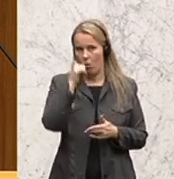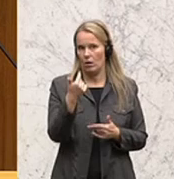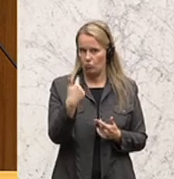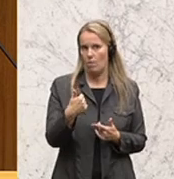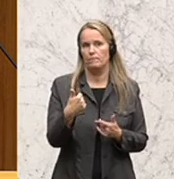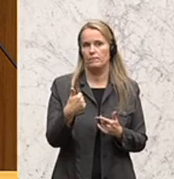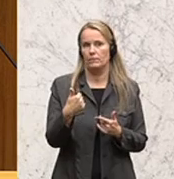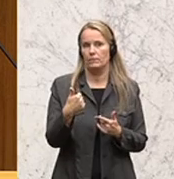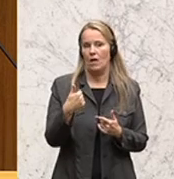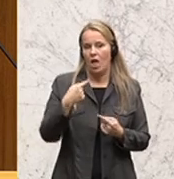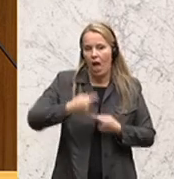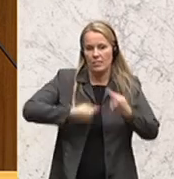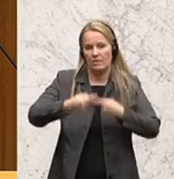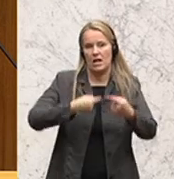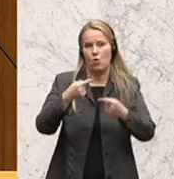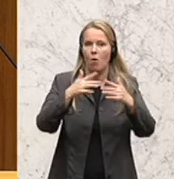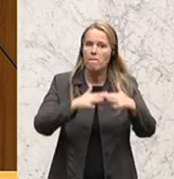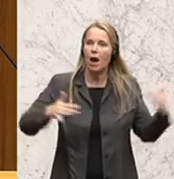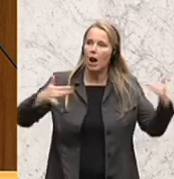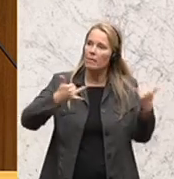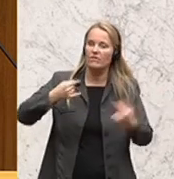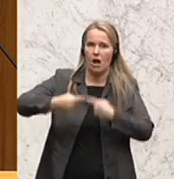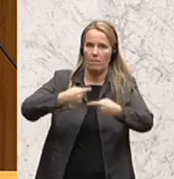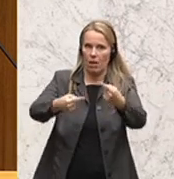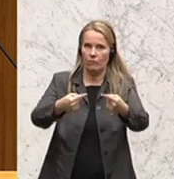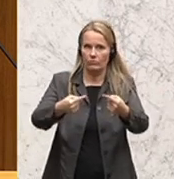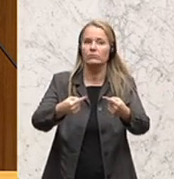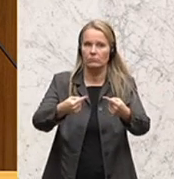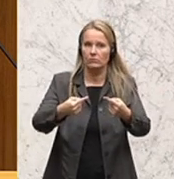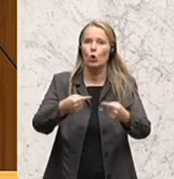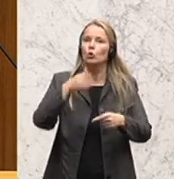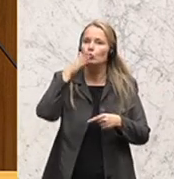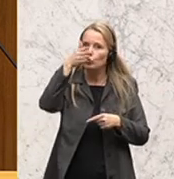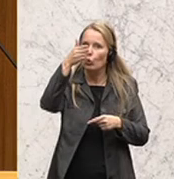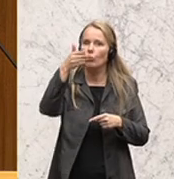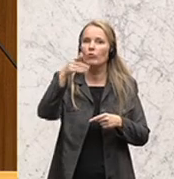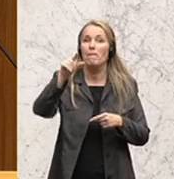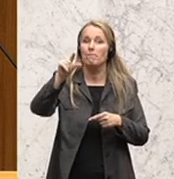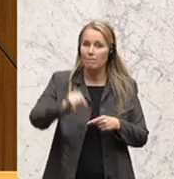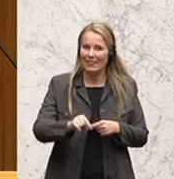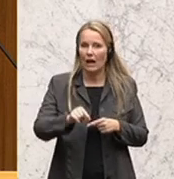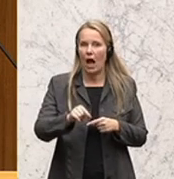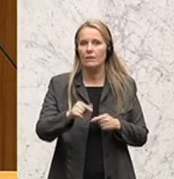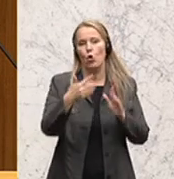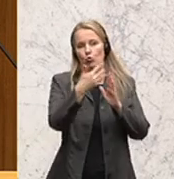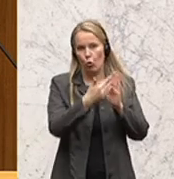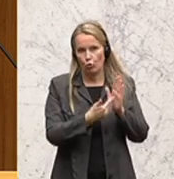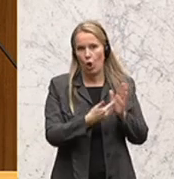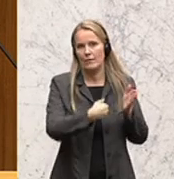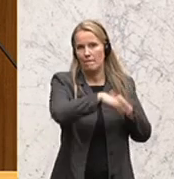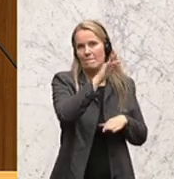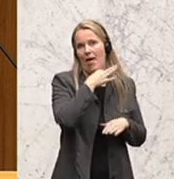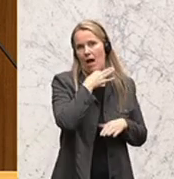in der Entwicklung des Parlamentarismus, kontrolliert künftig die Minderheit des Hauses, die Mehrheit.